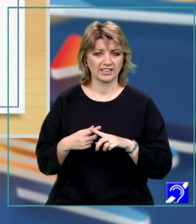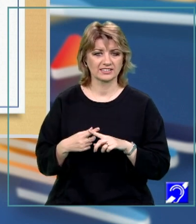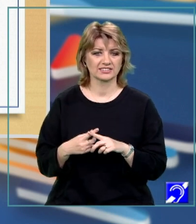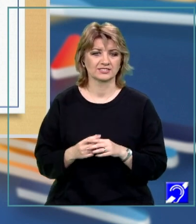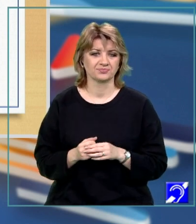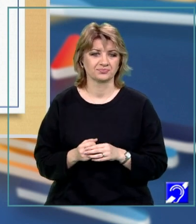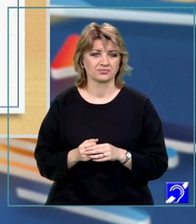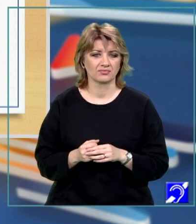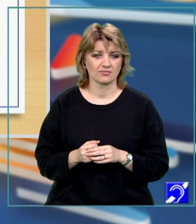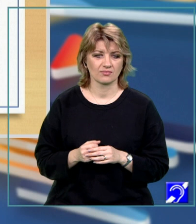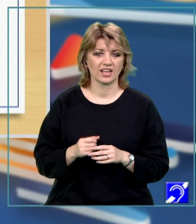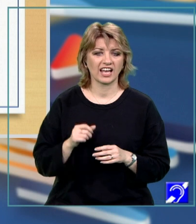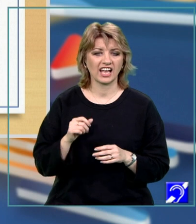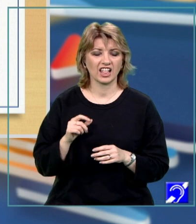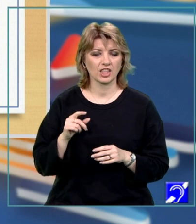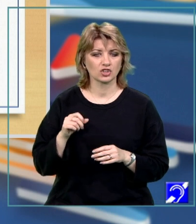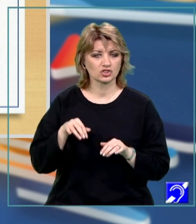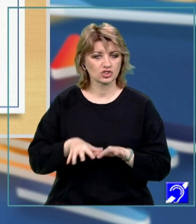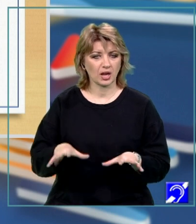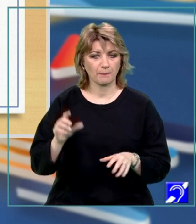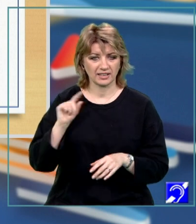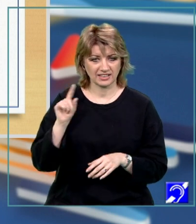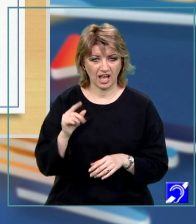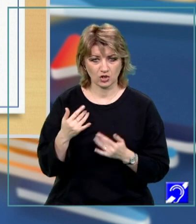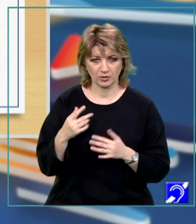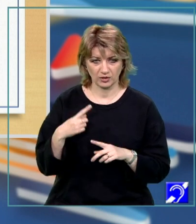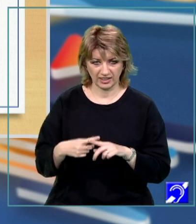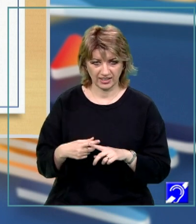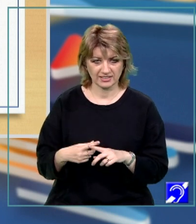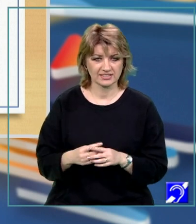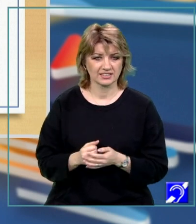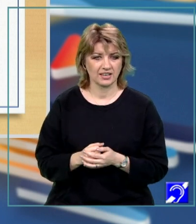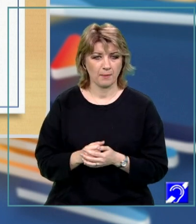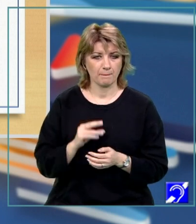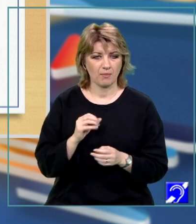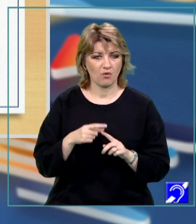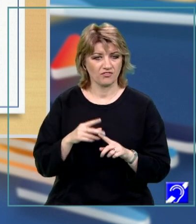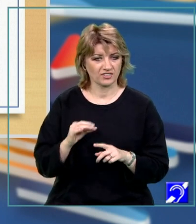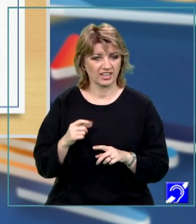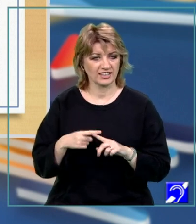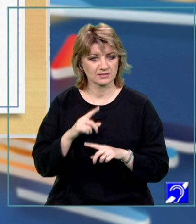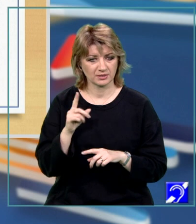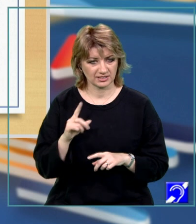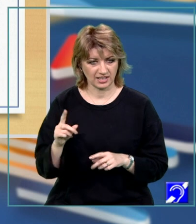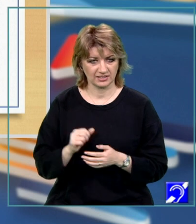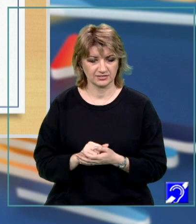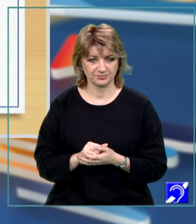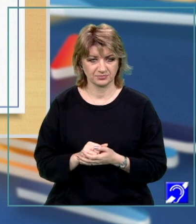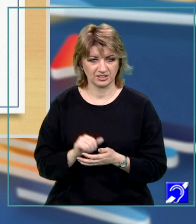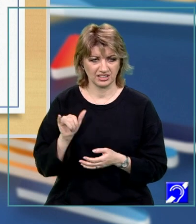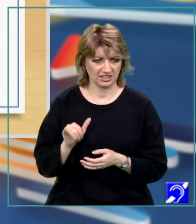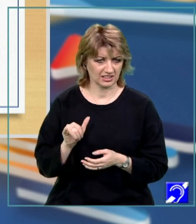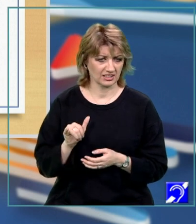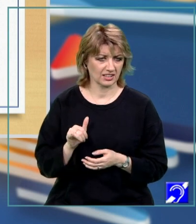SQRT, care returnează rădăcina pătrată a numărului X. Funcția pau de XY, calculează X la puterea Y. Funcția